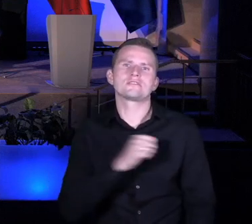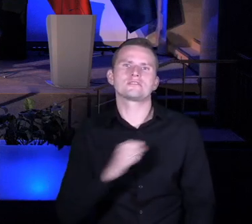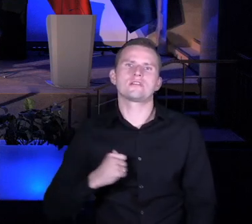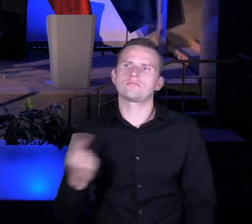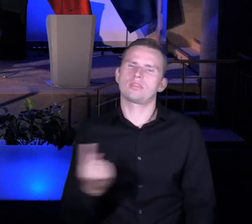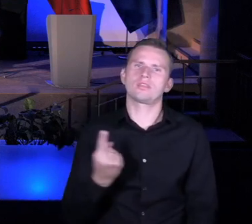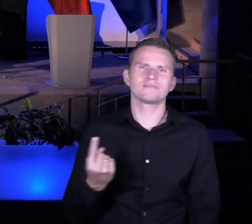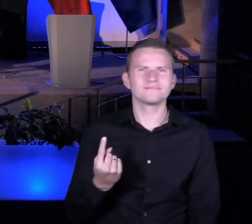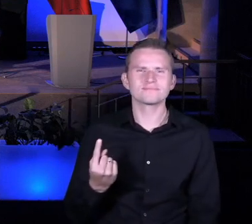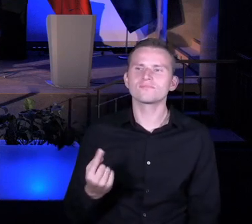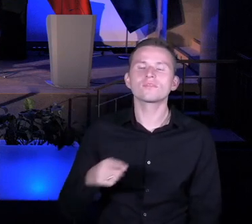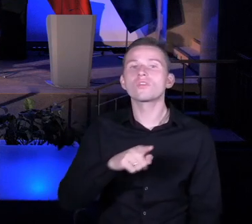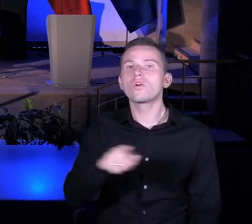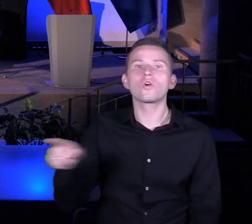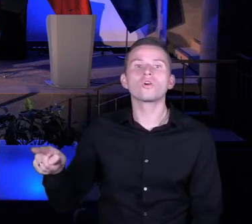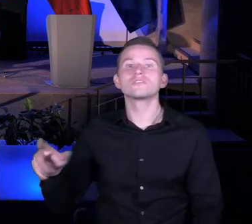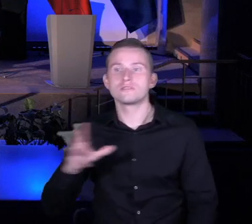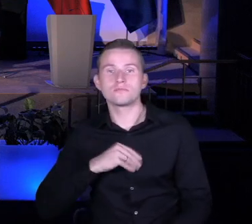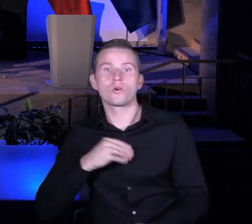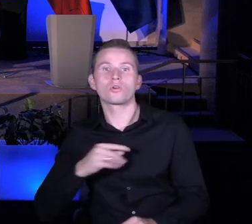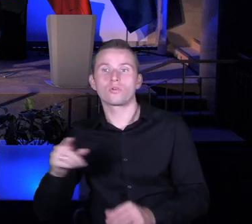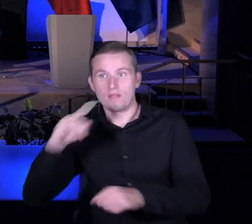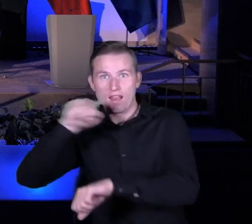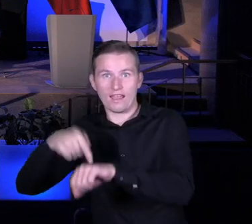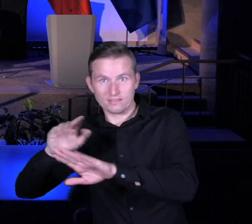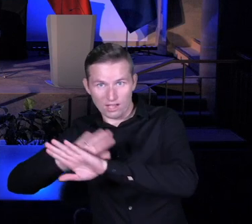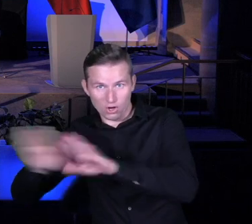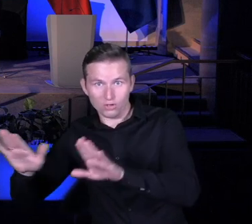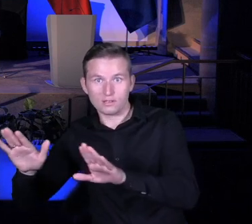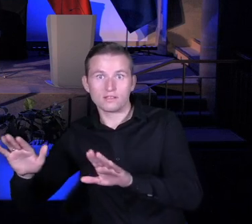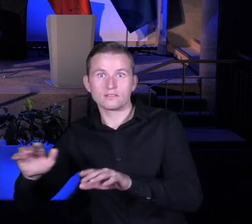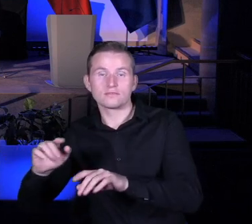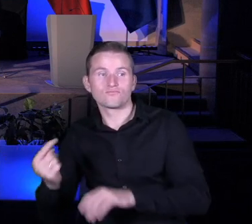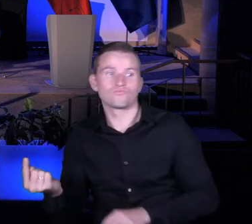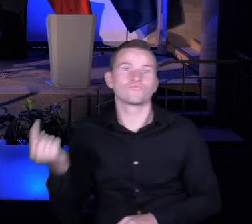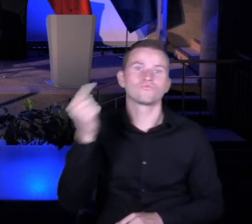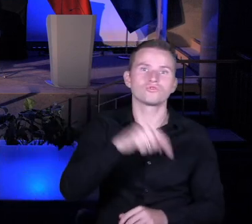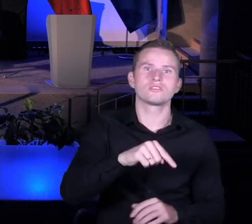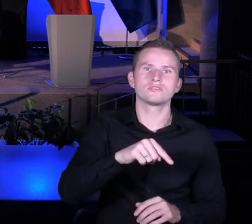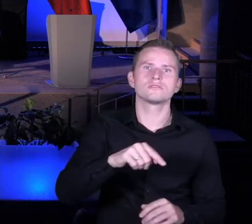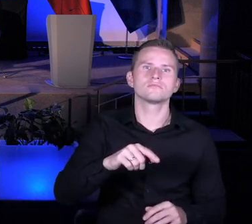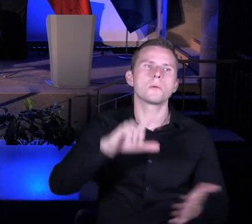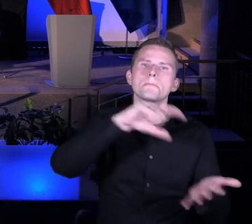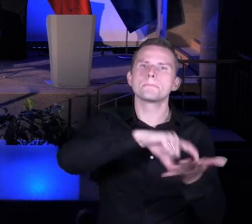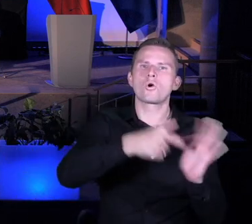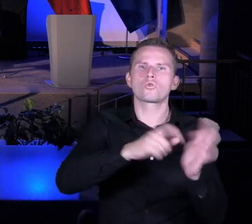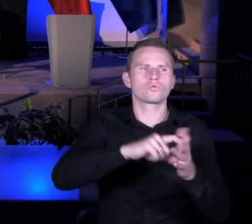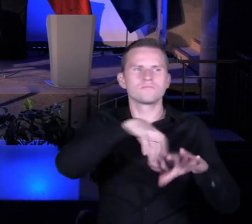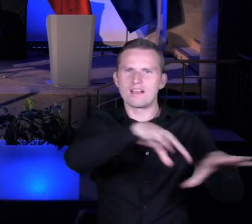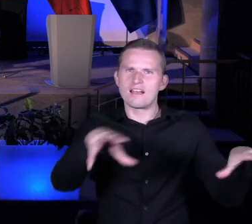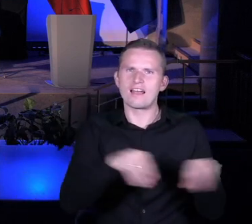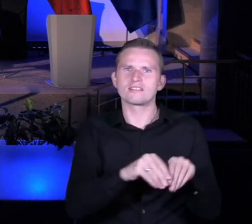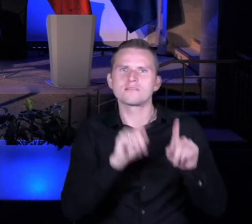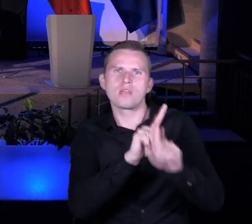mogli wejść do pokoju szleskiego i mieć grono współpracowników, bo ja nie mówię znajomych czy koleżanych. Chodzi mi o takie osoby, które w sposób